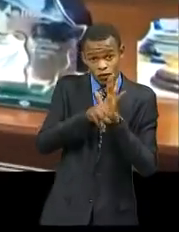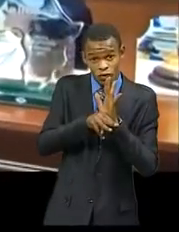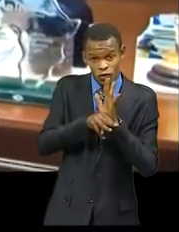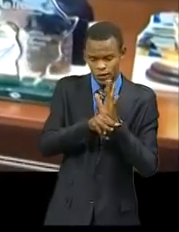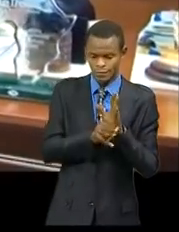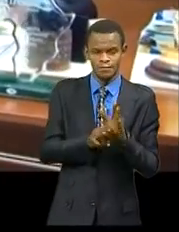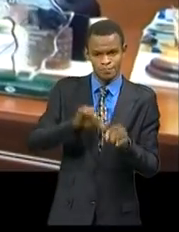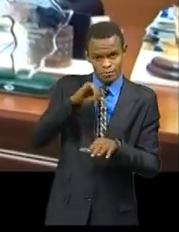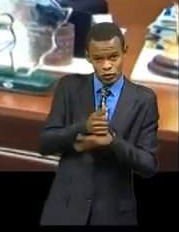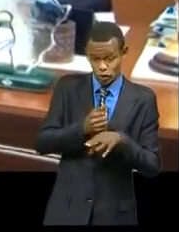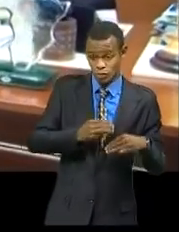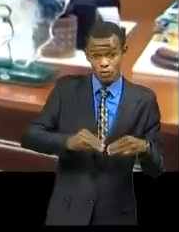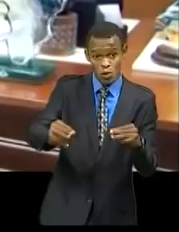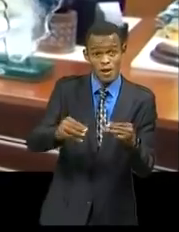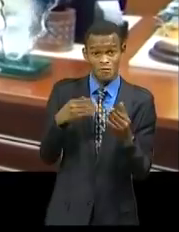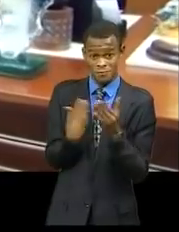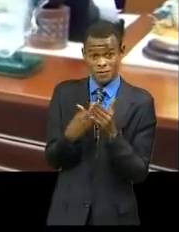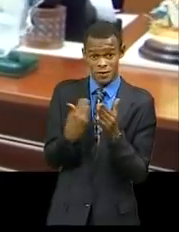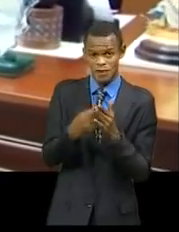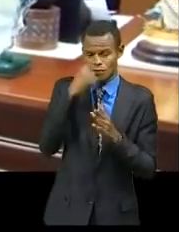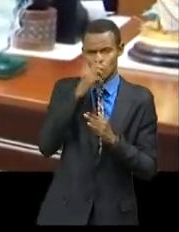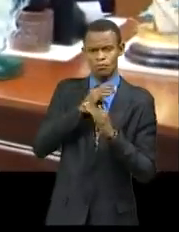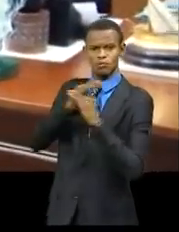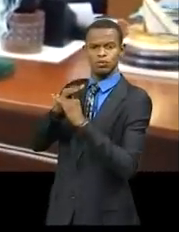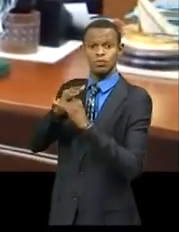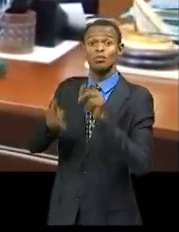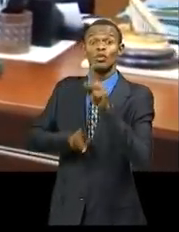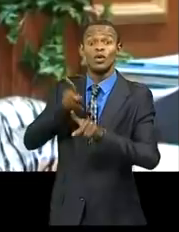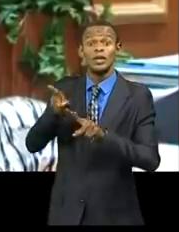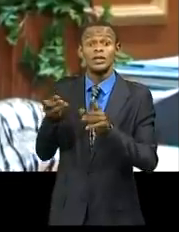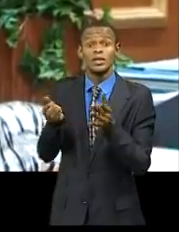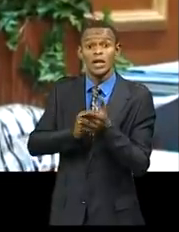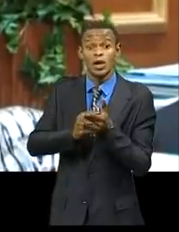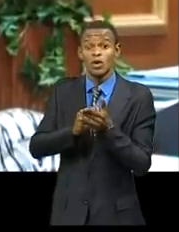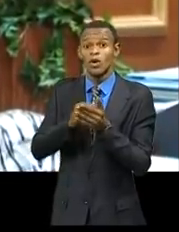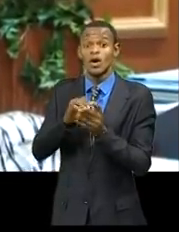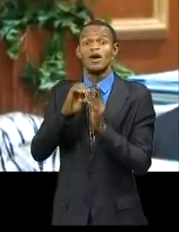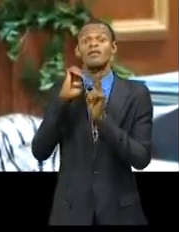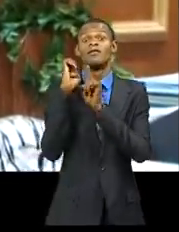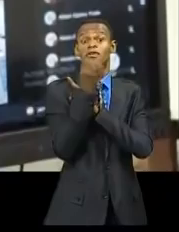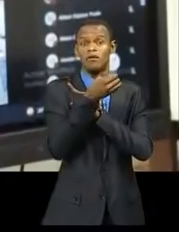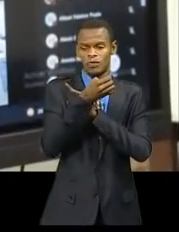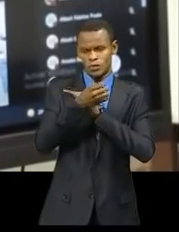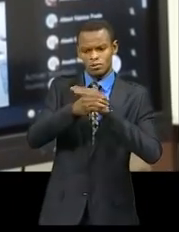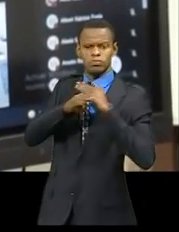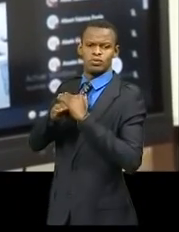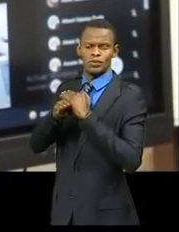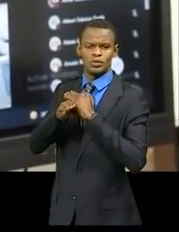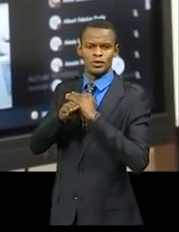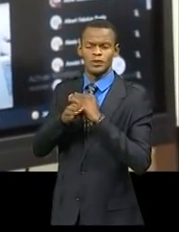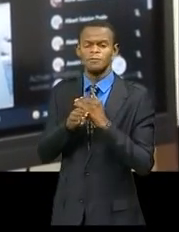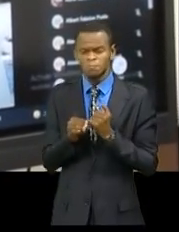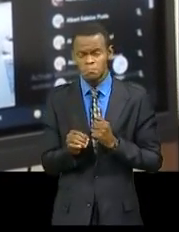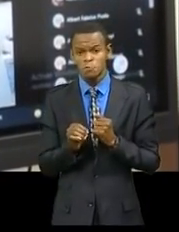de la population ainsi que la sauvegarde de l'écosystème des régions traversées par ces rivières. Cette situation